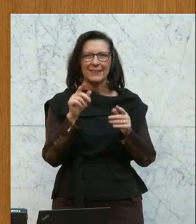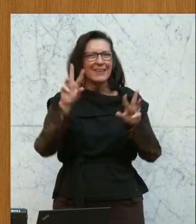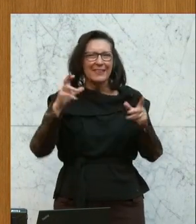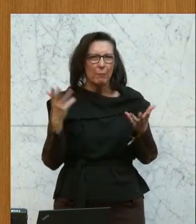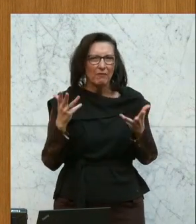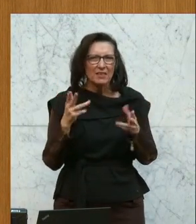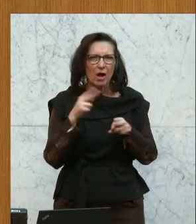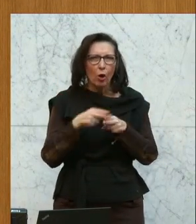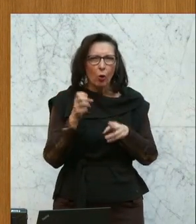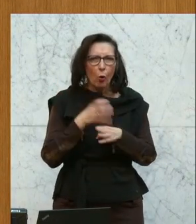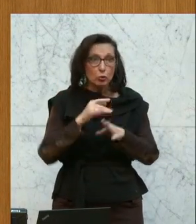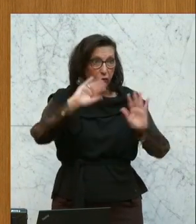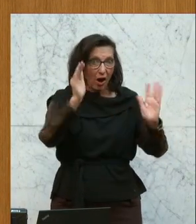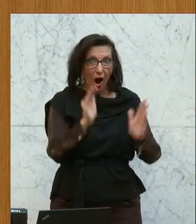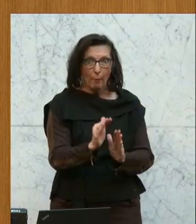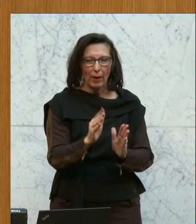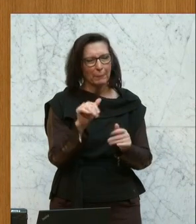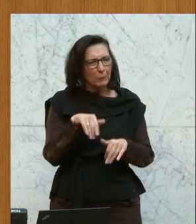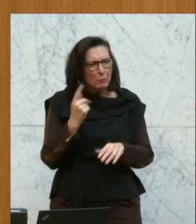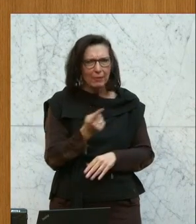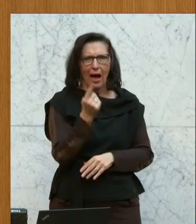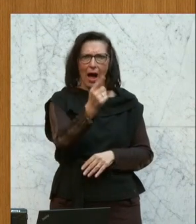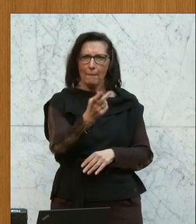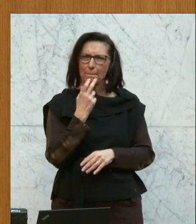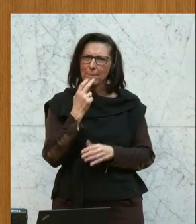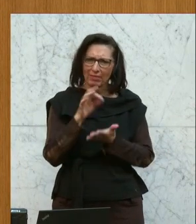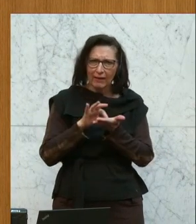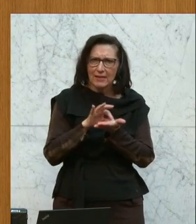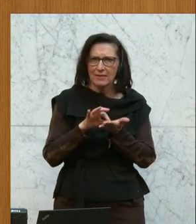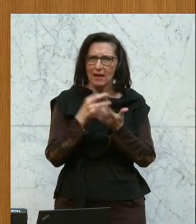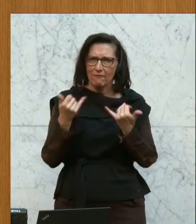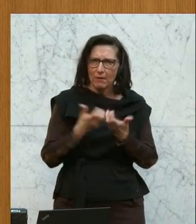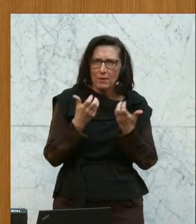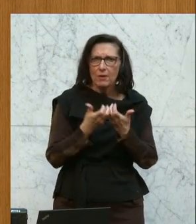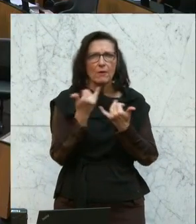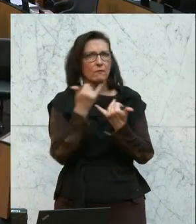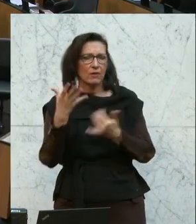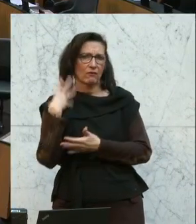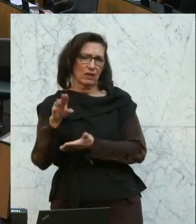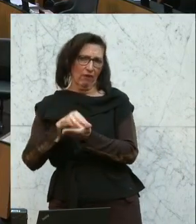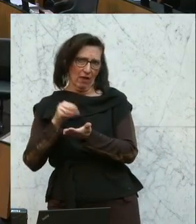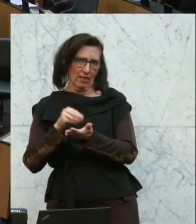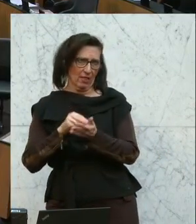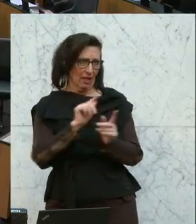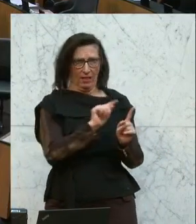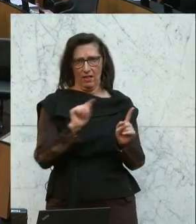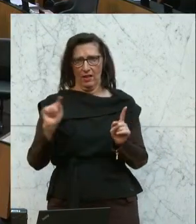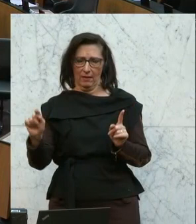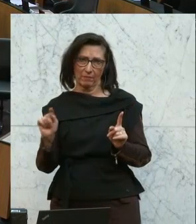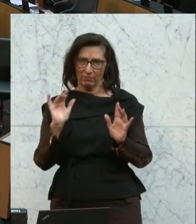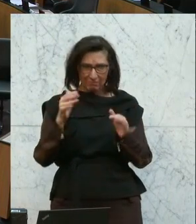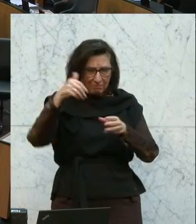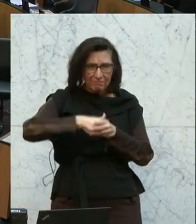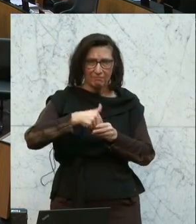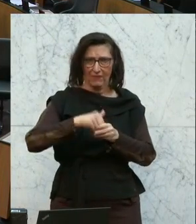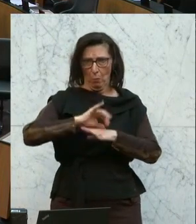Rohstoffen, der nachhaltig passieren muss, zur Batteriezellproduktion bis zur Integration und zum Recycling. Und ja, es geht um die ganze